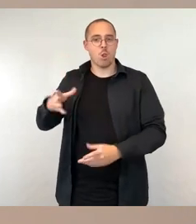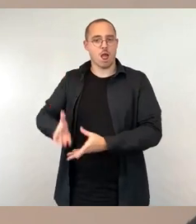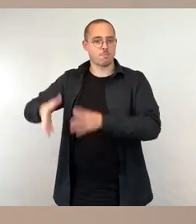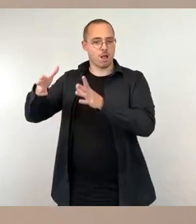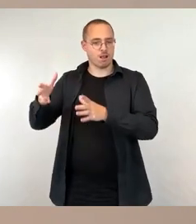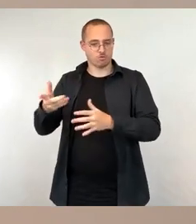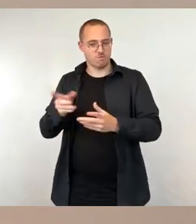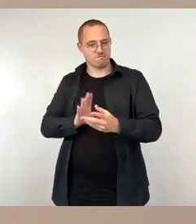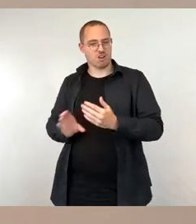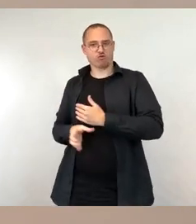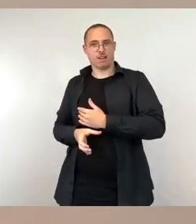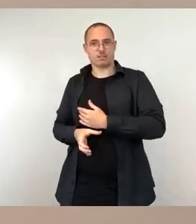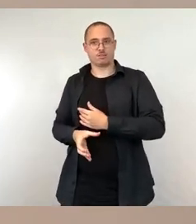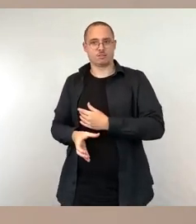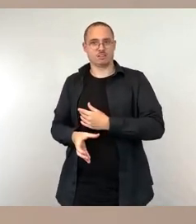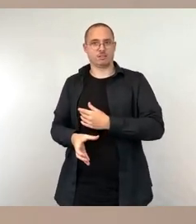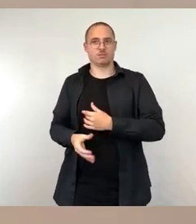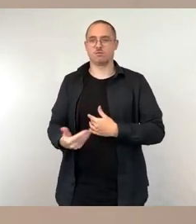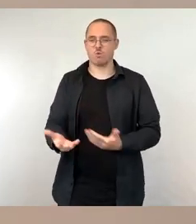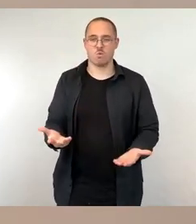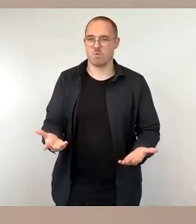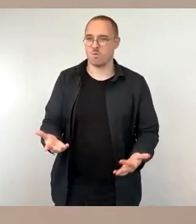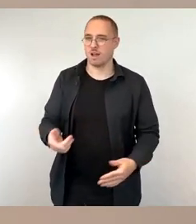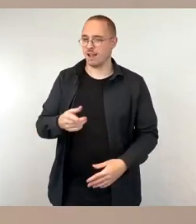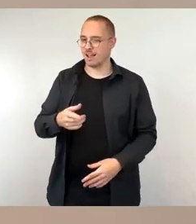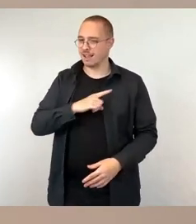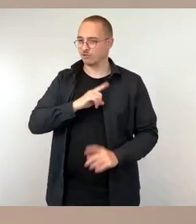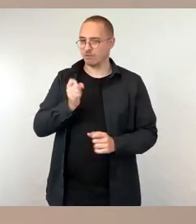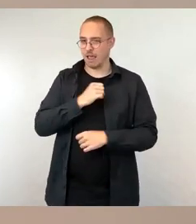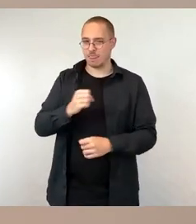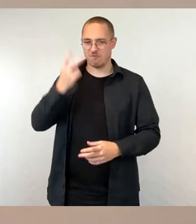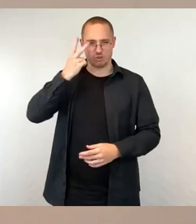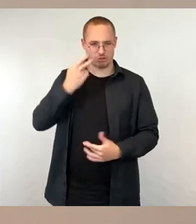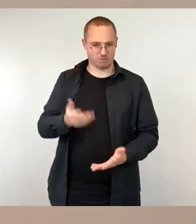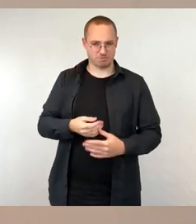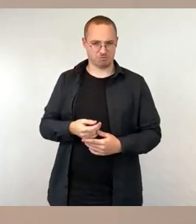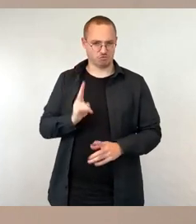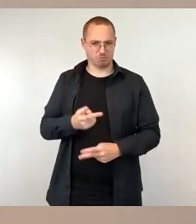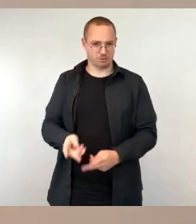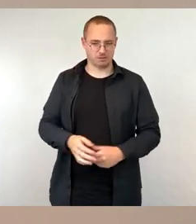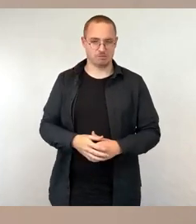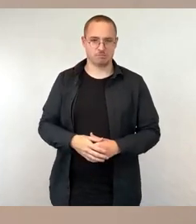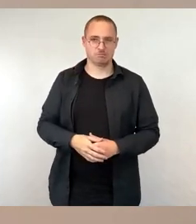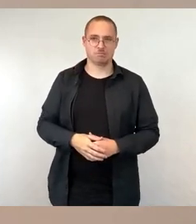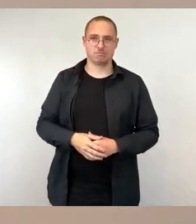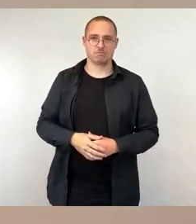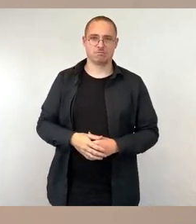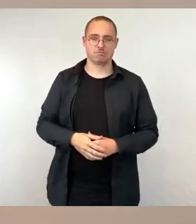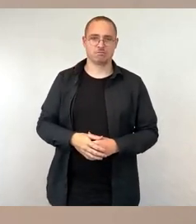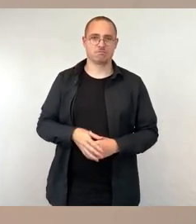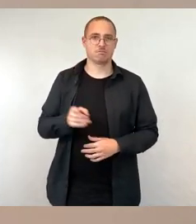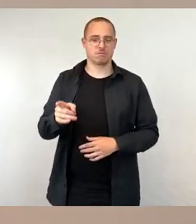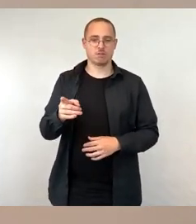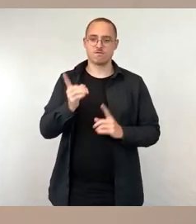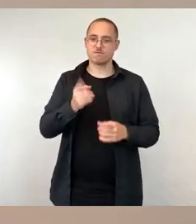die Arbeitsgruppe, die sich dort getroffen hat, ist zu der Auffassung gelangt, dass diese Gedenktafel prominent in der Mittelachse des